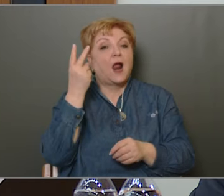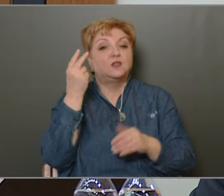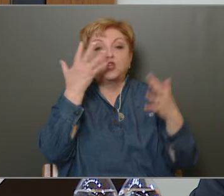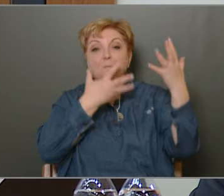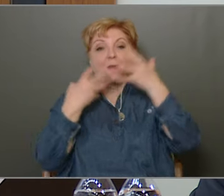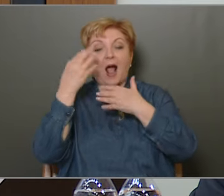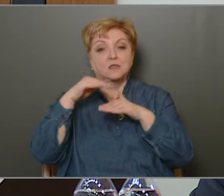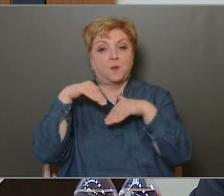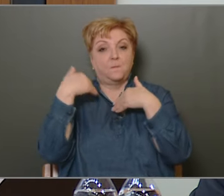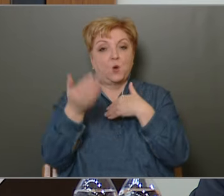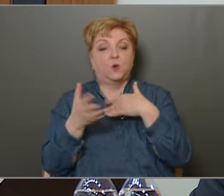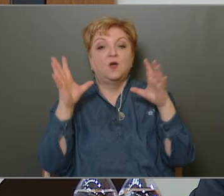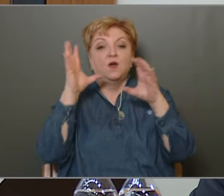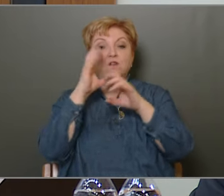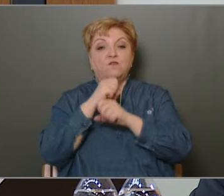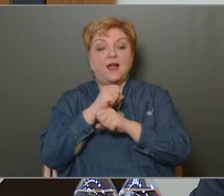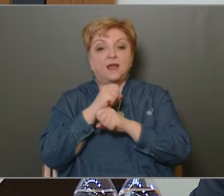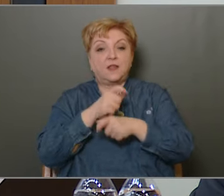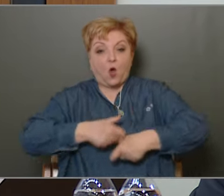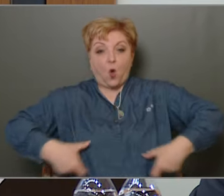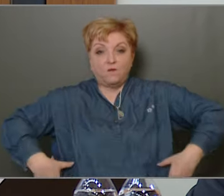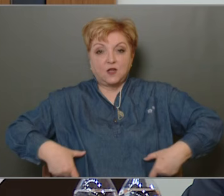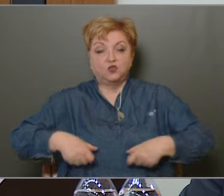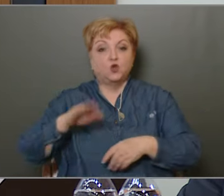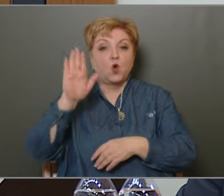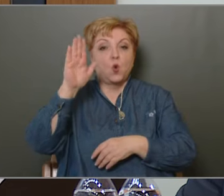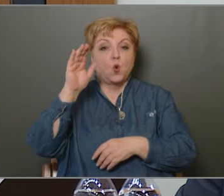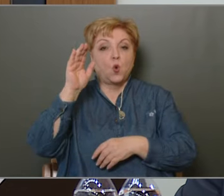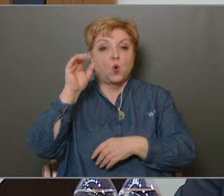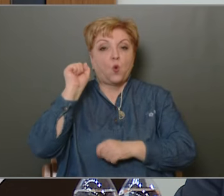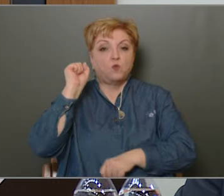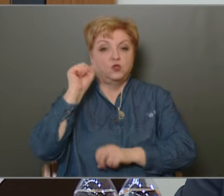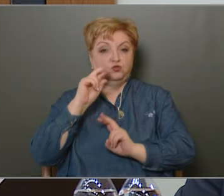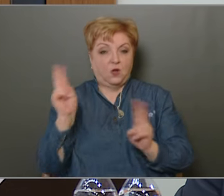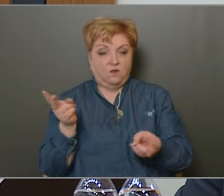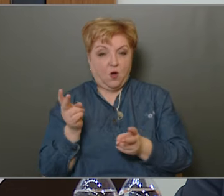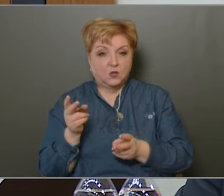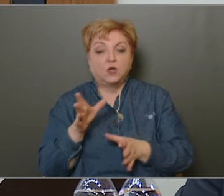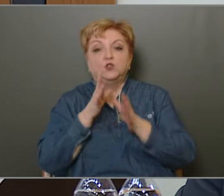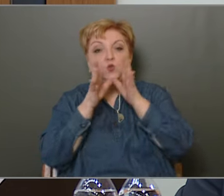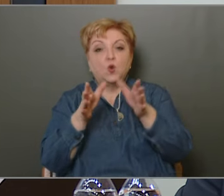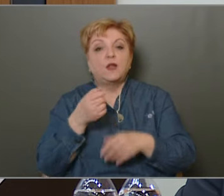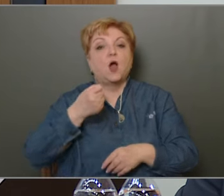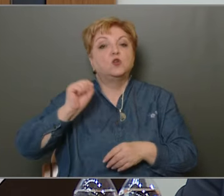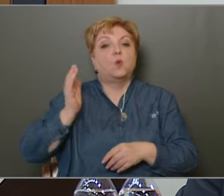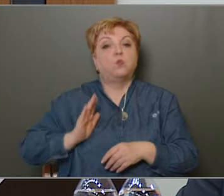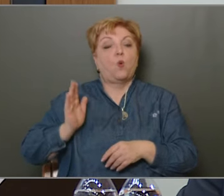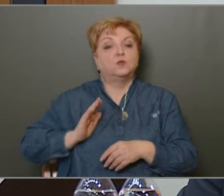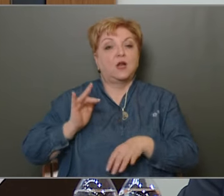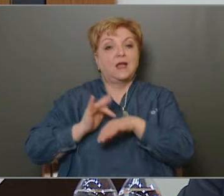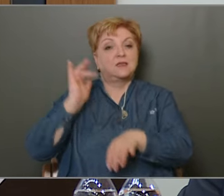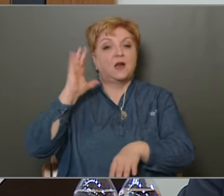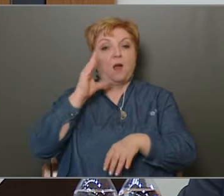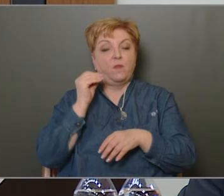mögött egy fekete öves kommunista van, aki tiszta szívből gyűlöni a jobboldalú érzelmi embereket. Az ő személye